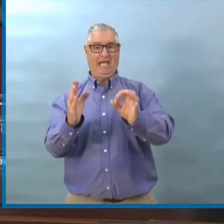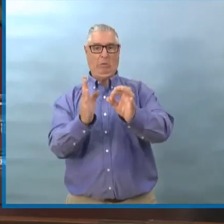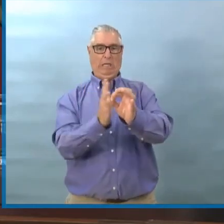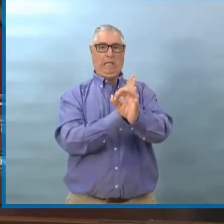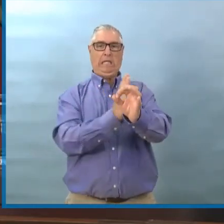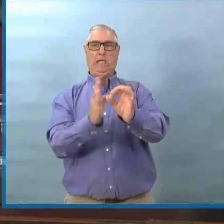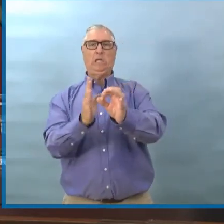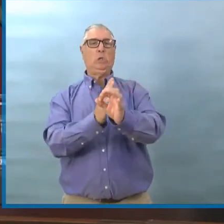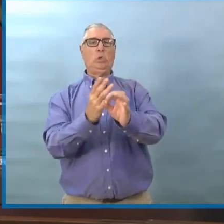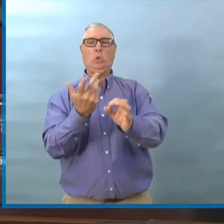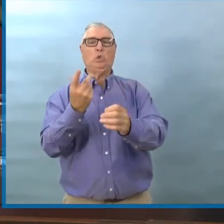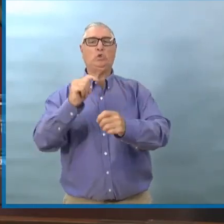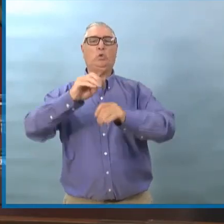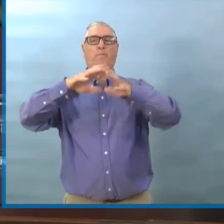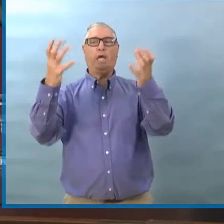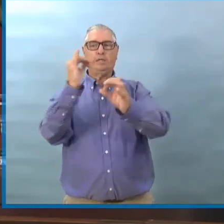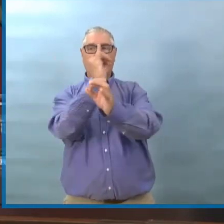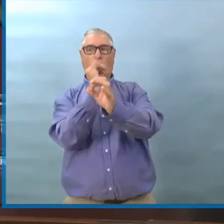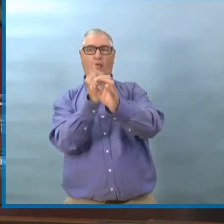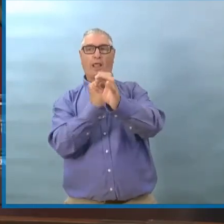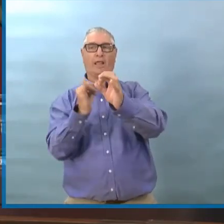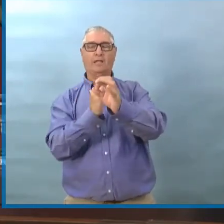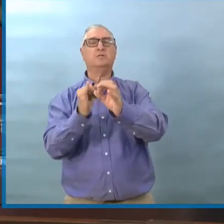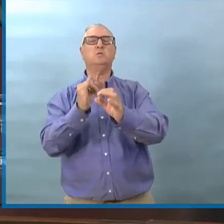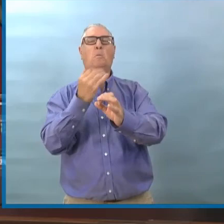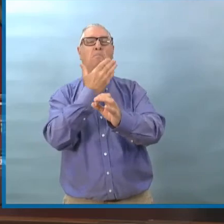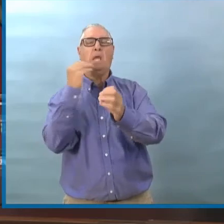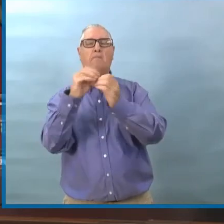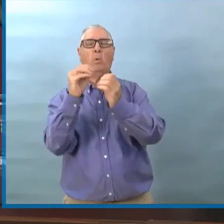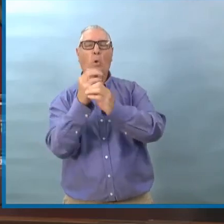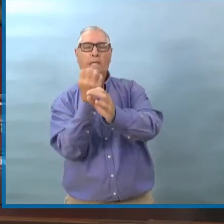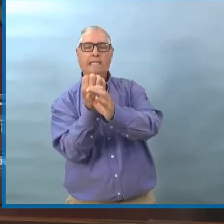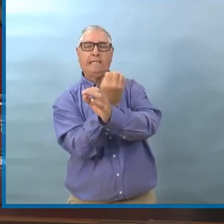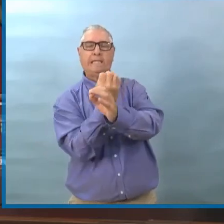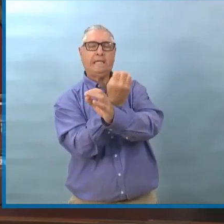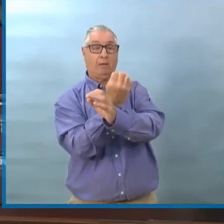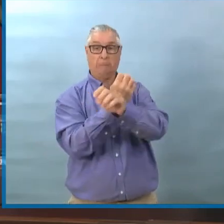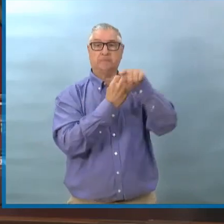? Donc on a pris un endroit qui est à l'est de Thunder Bay